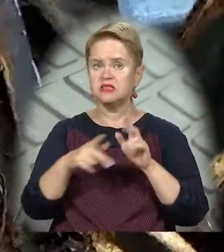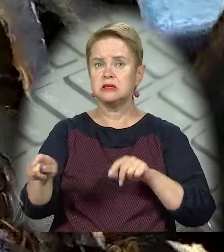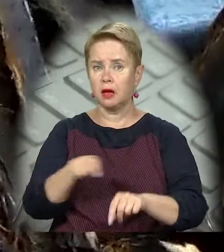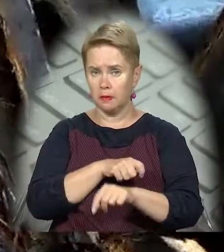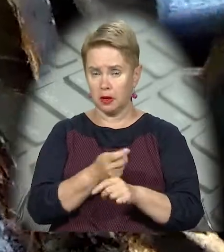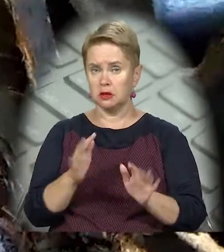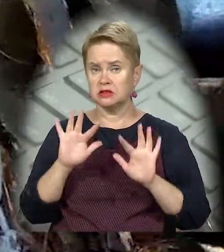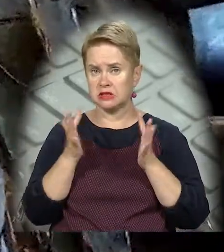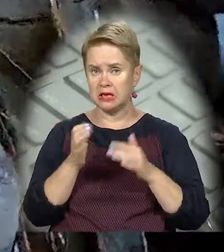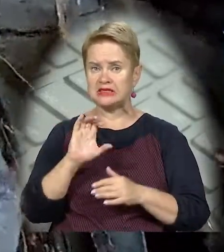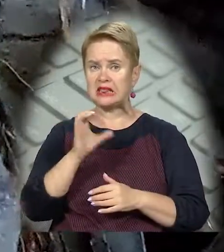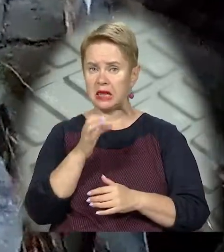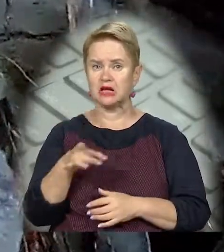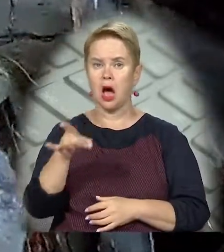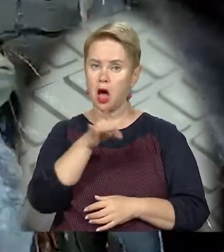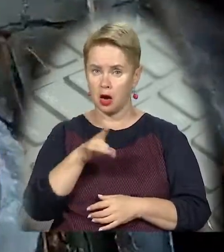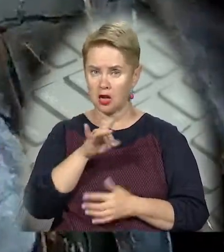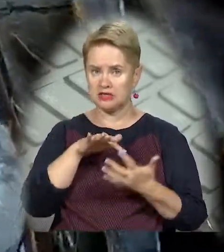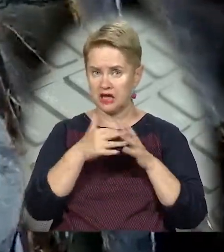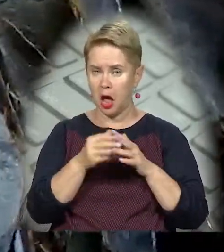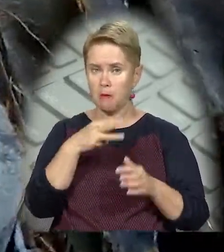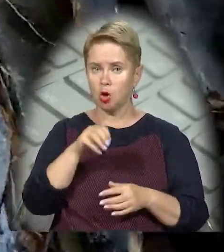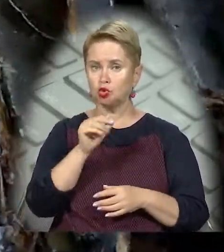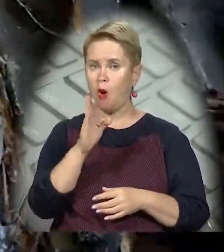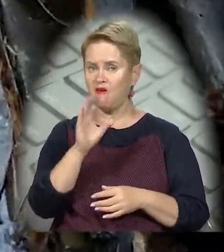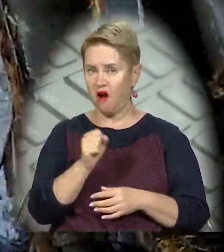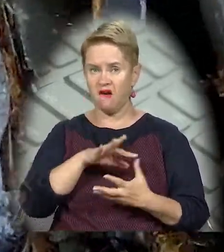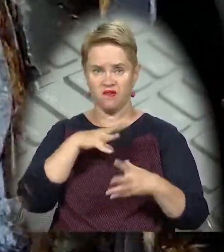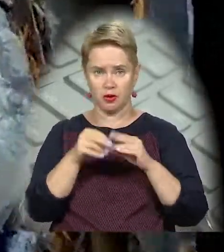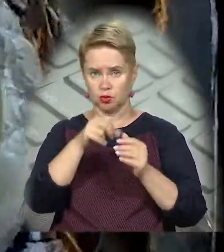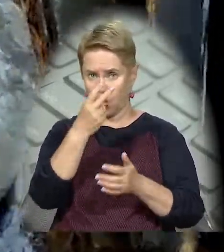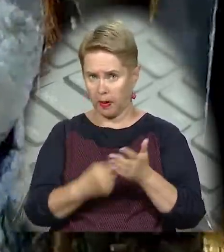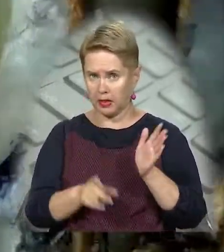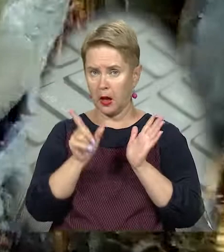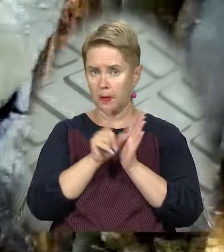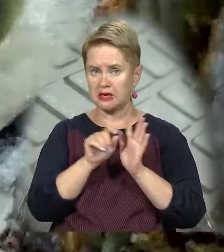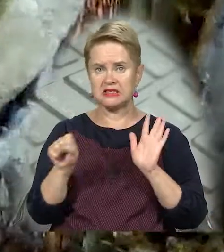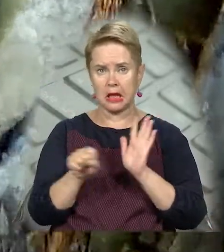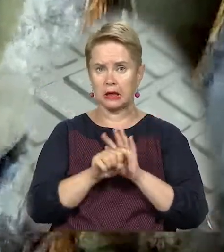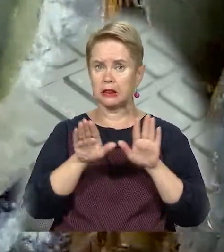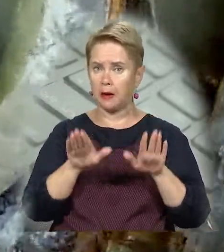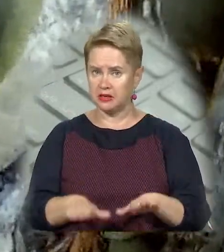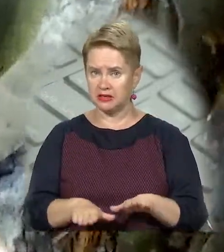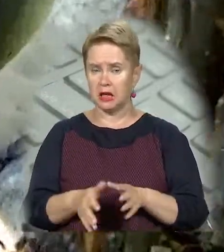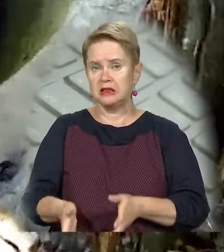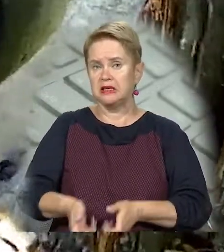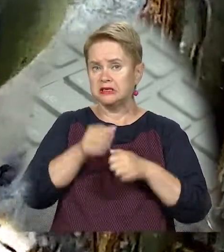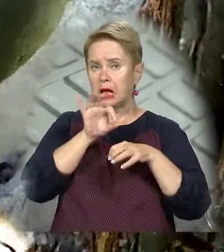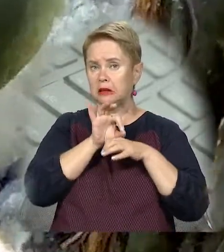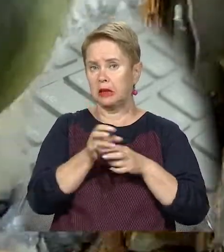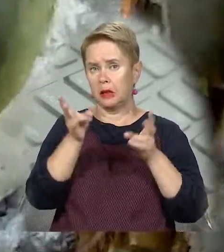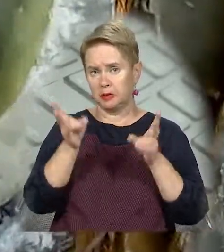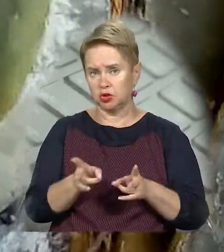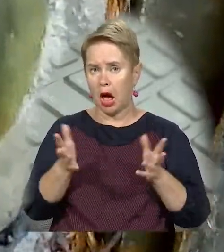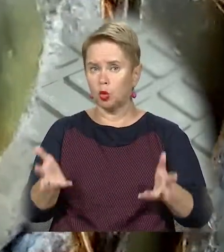метрів. Сталося це у Синельніковському районі у селищі Межова. В результаті падіння пенсіонерка загинула на місці. Діставали тіло